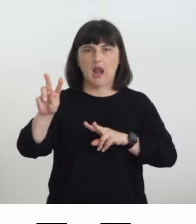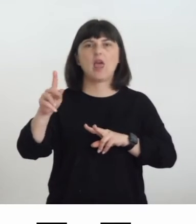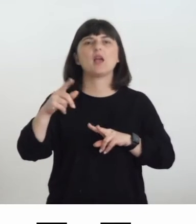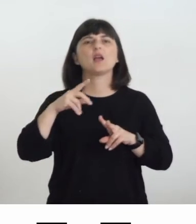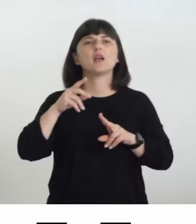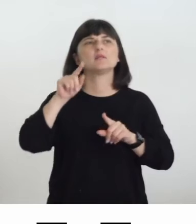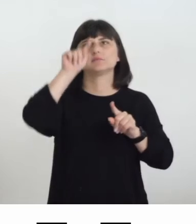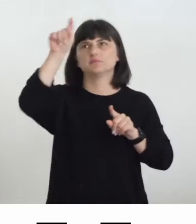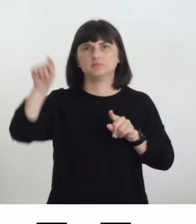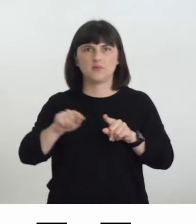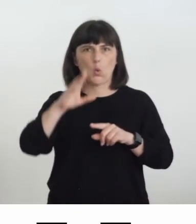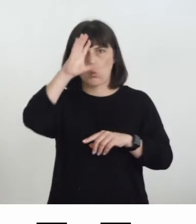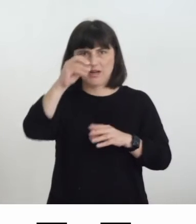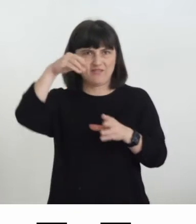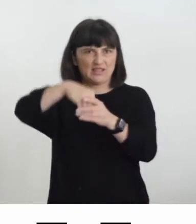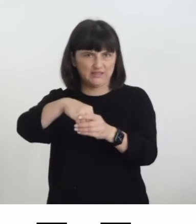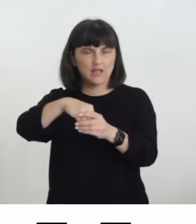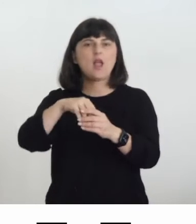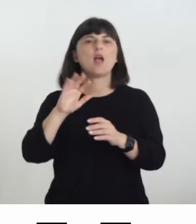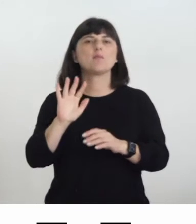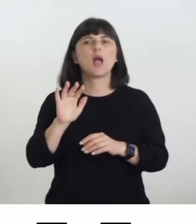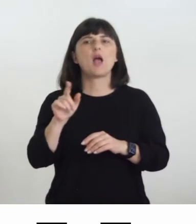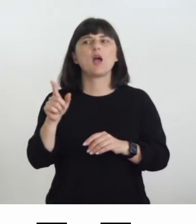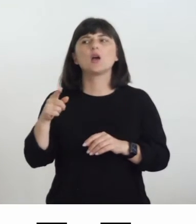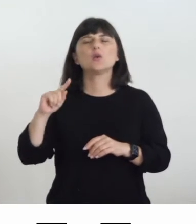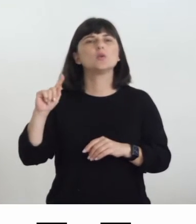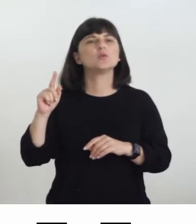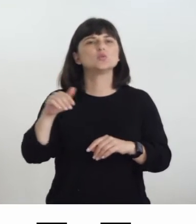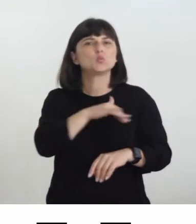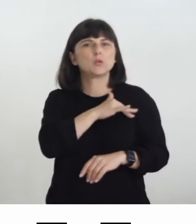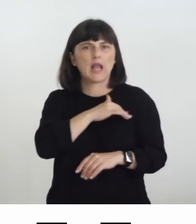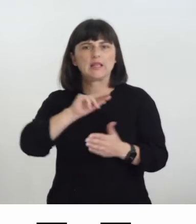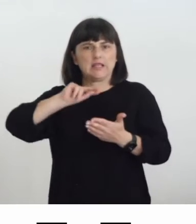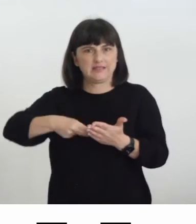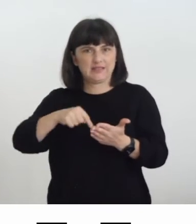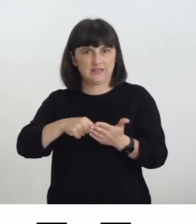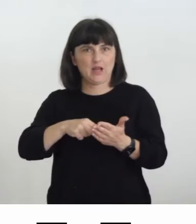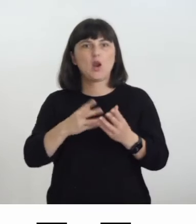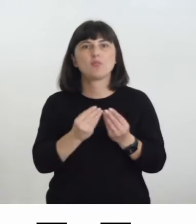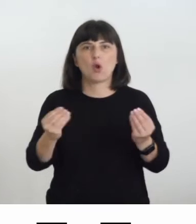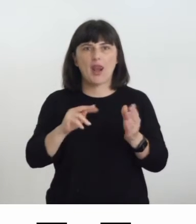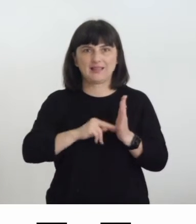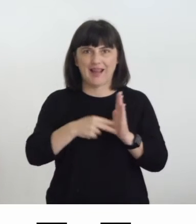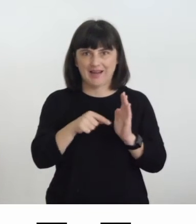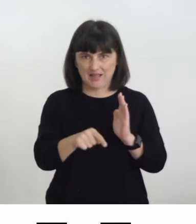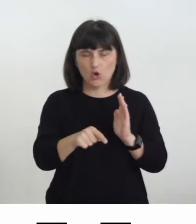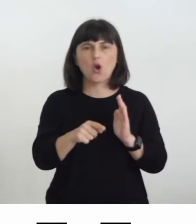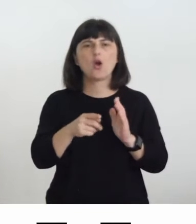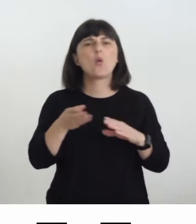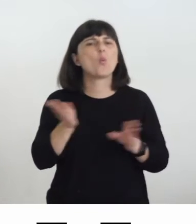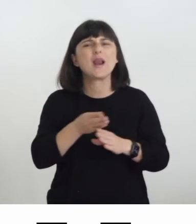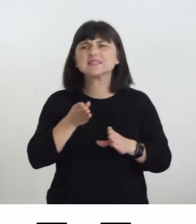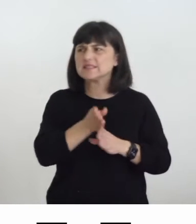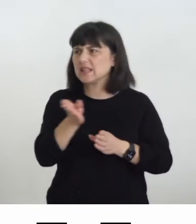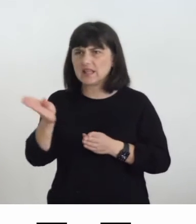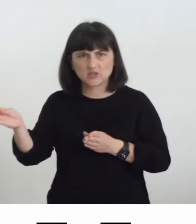interno diciamo che possono partecipare a questo percorso tutti gli studenti iscritti al Politecnico indipendentemente dall'indirizzo quindi sia i